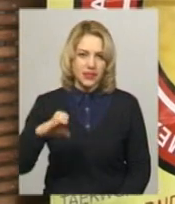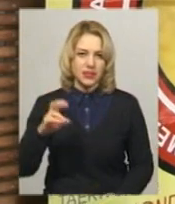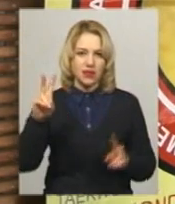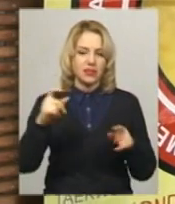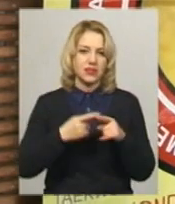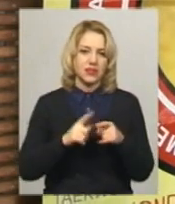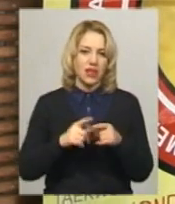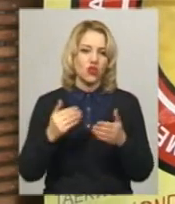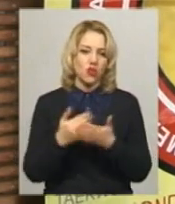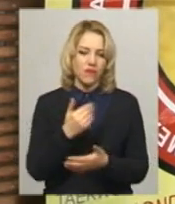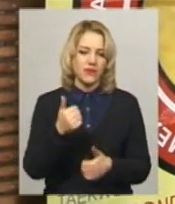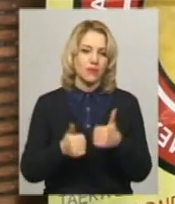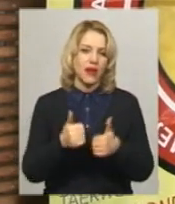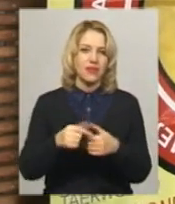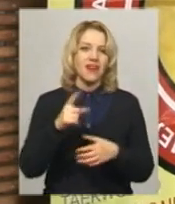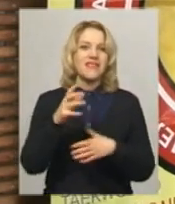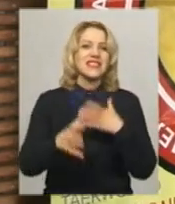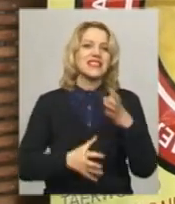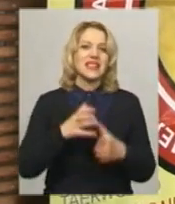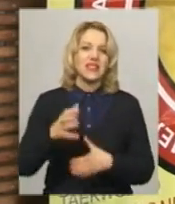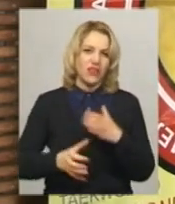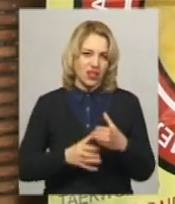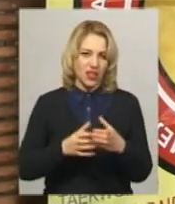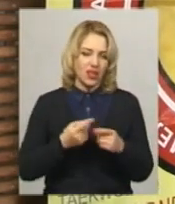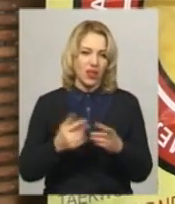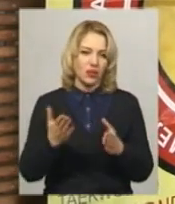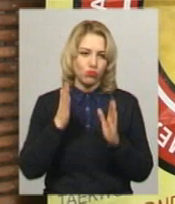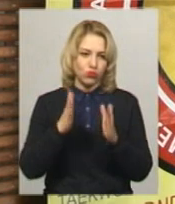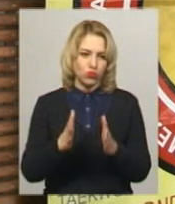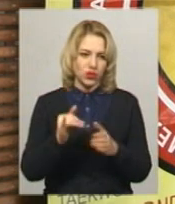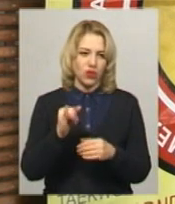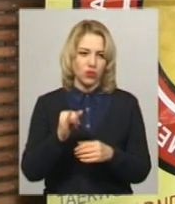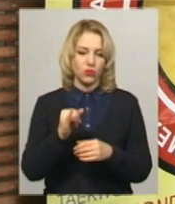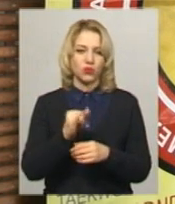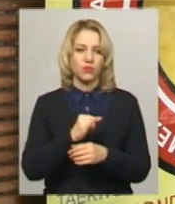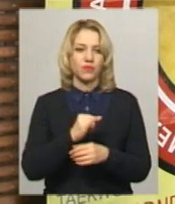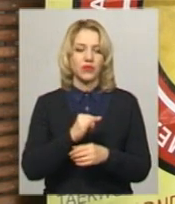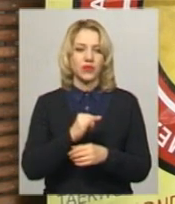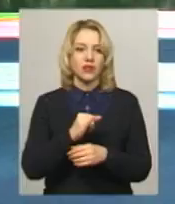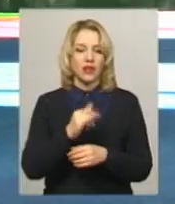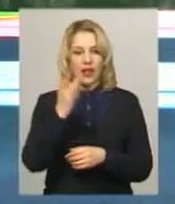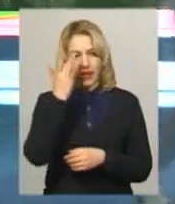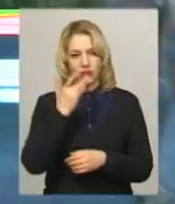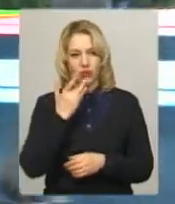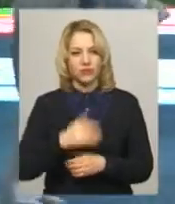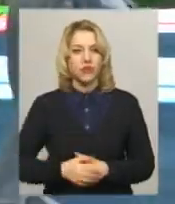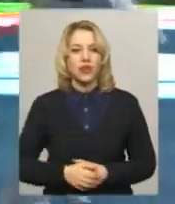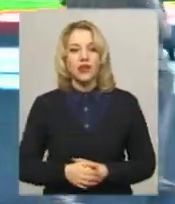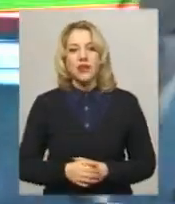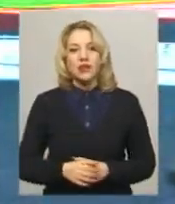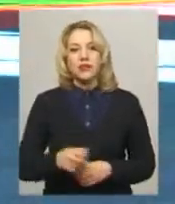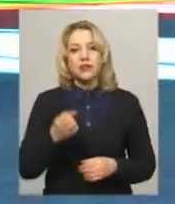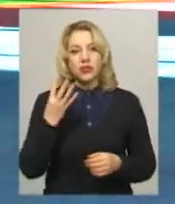це відбір на всесвітній комбат геймс, який відбудеться влітом. 14-річний